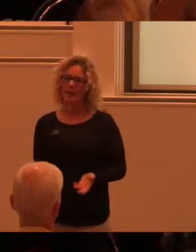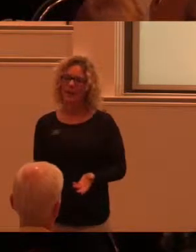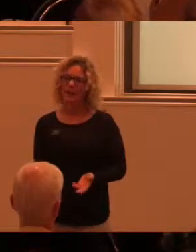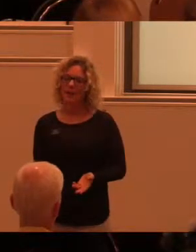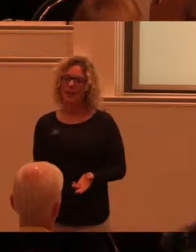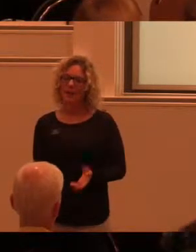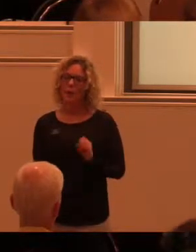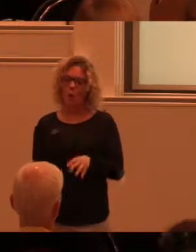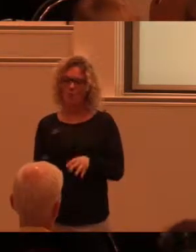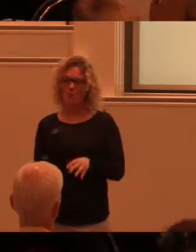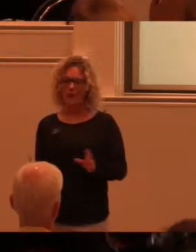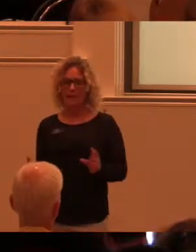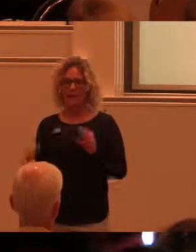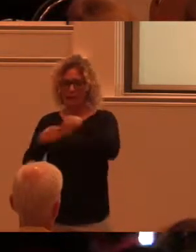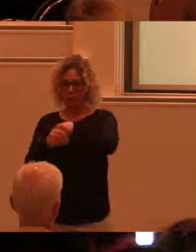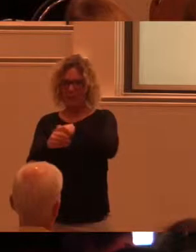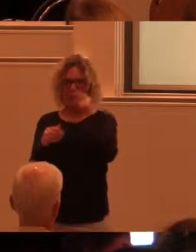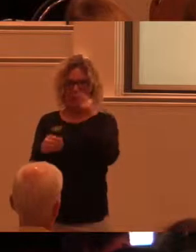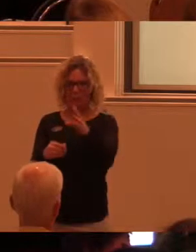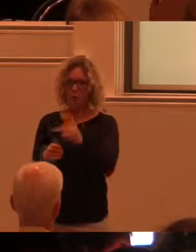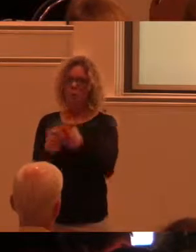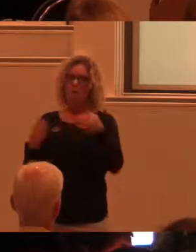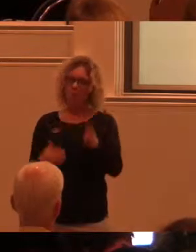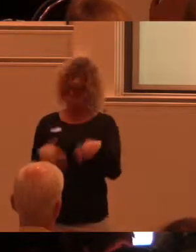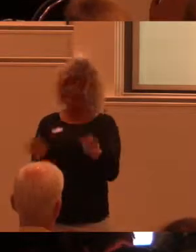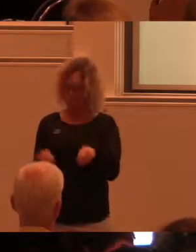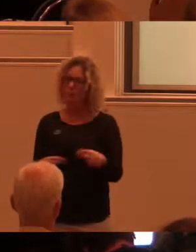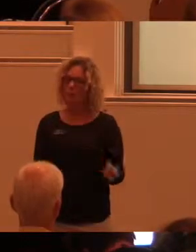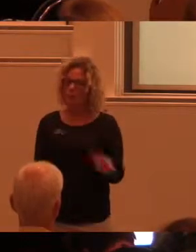Utifrån ett inkluderande perspektiv så blir det ju en mångfald, normala.